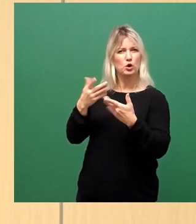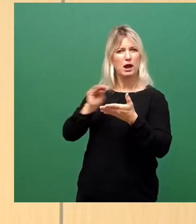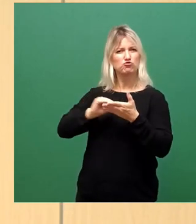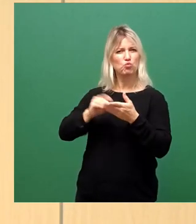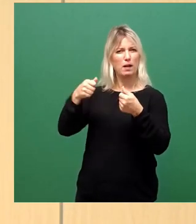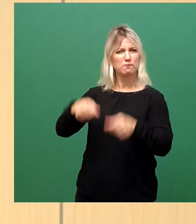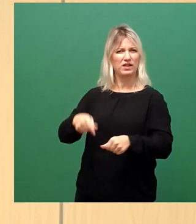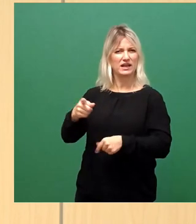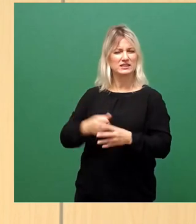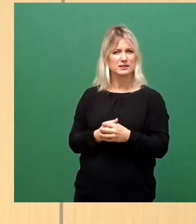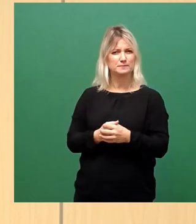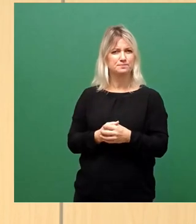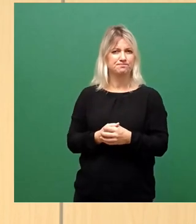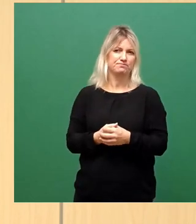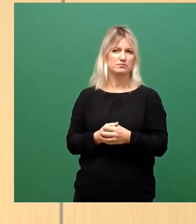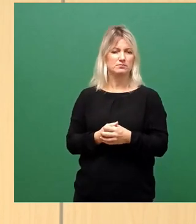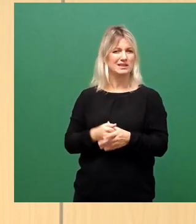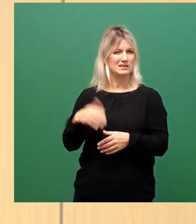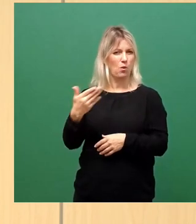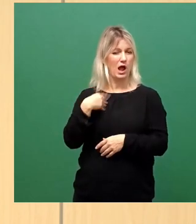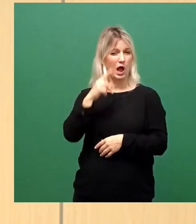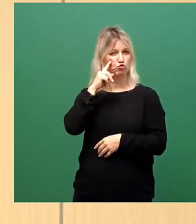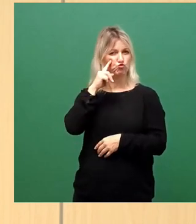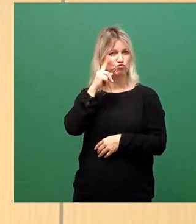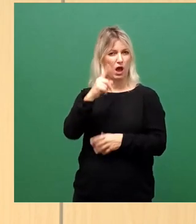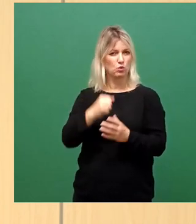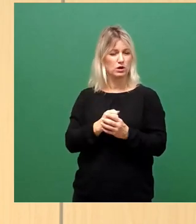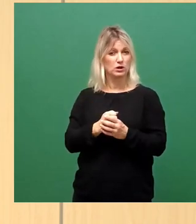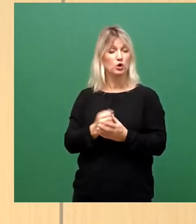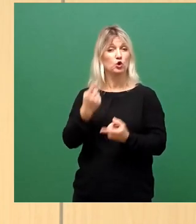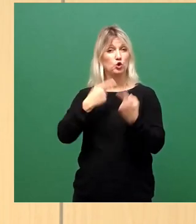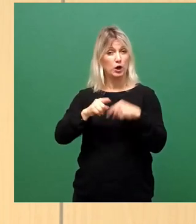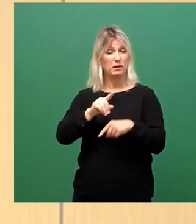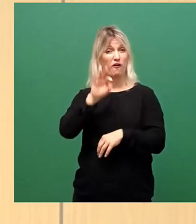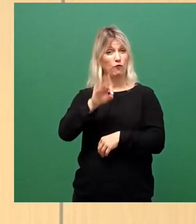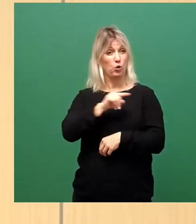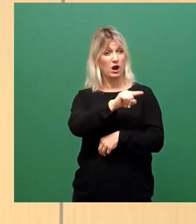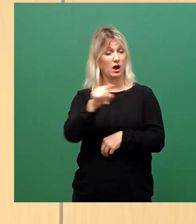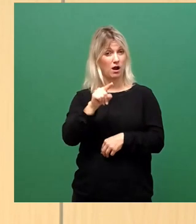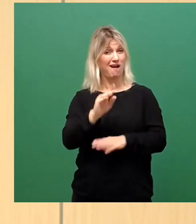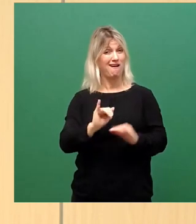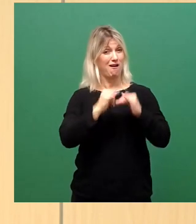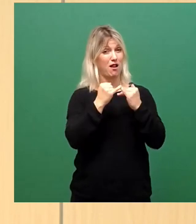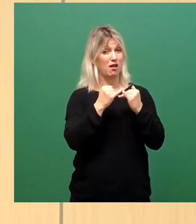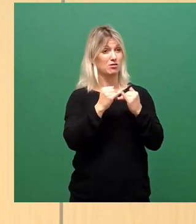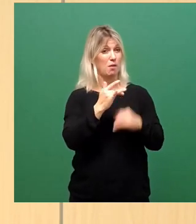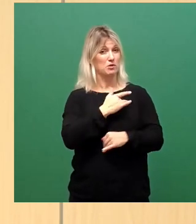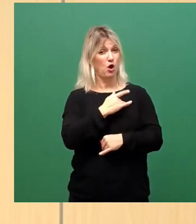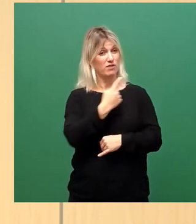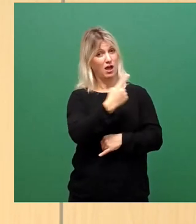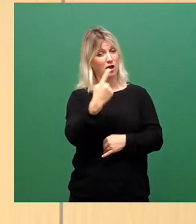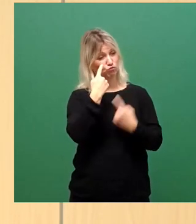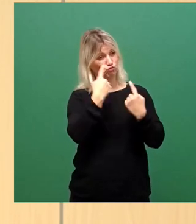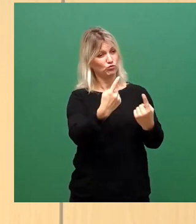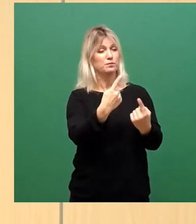eigentlich ganz schlau gemacht. Das ist nämlich den Eltern und den Betroffenen anheim zu gehen, ob sie ihre Kinder in die Schule schicken oder nicht. Und die Schulpflicht